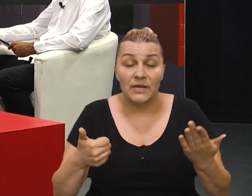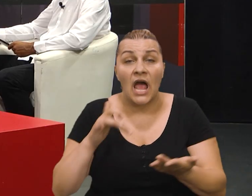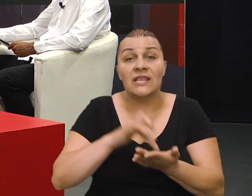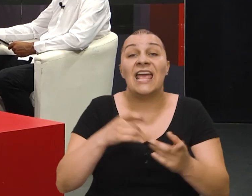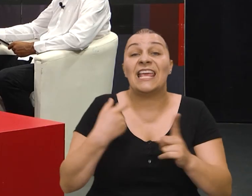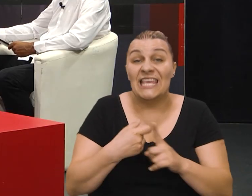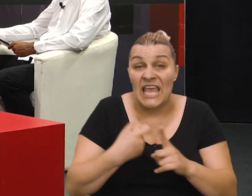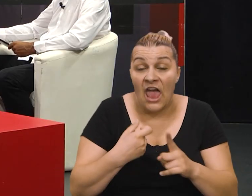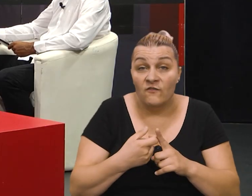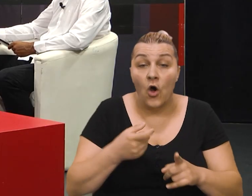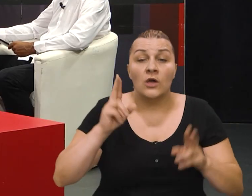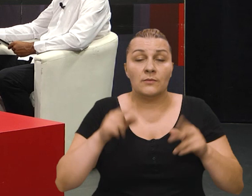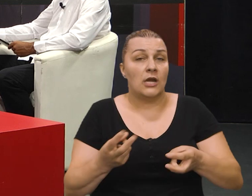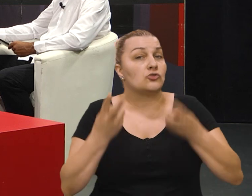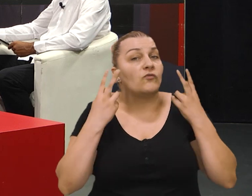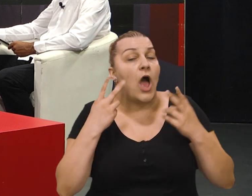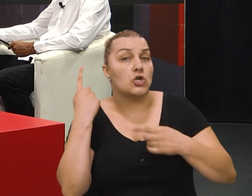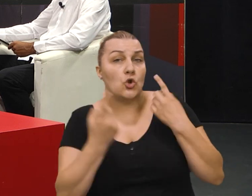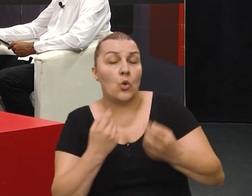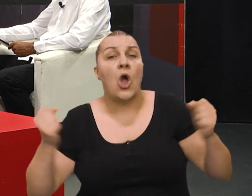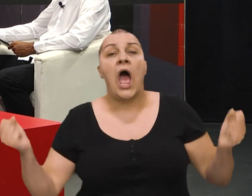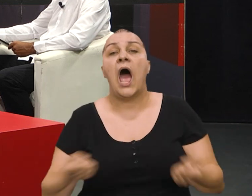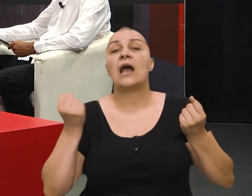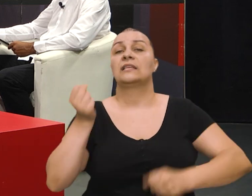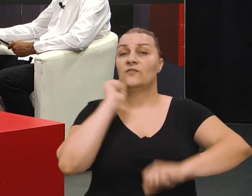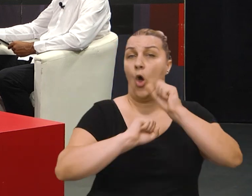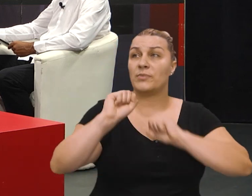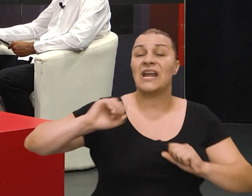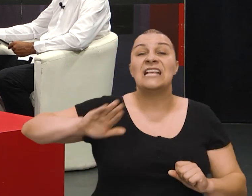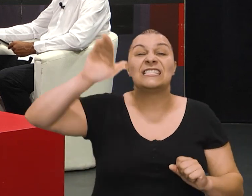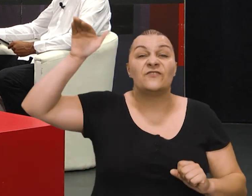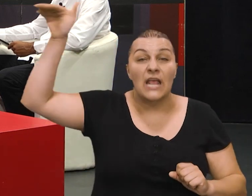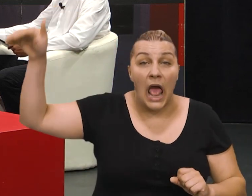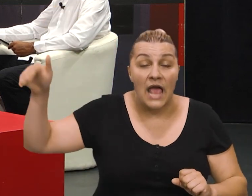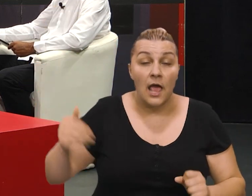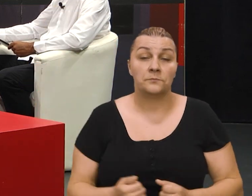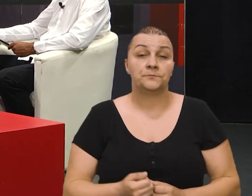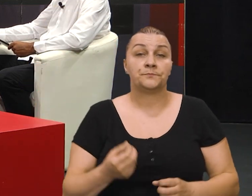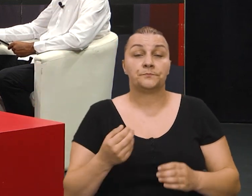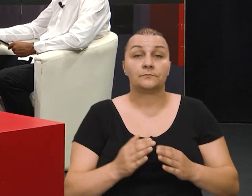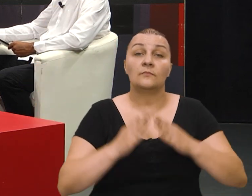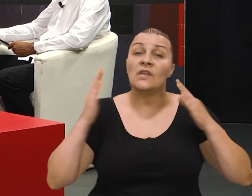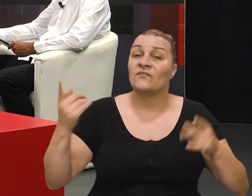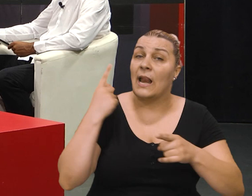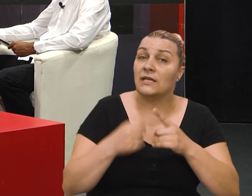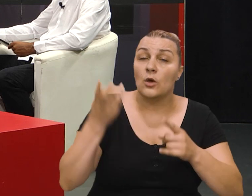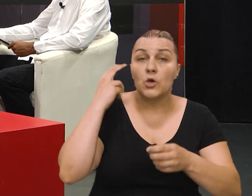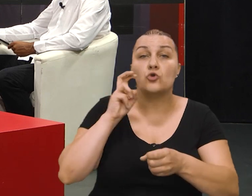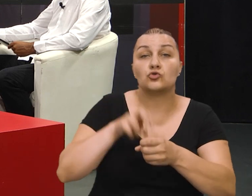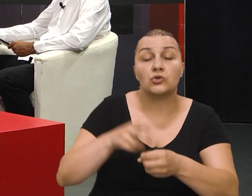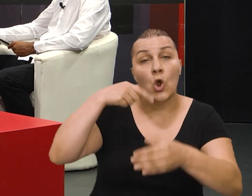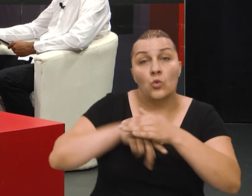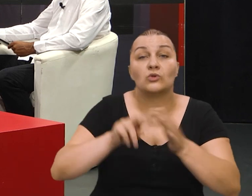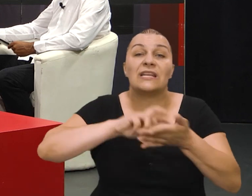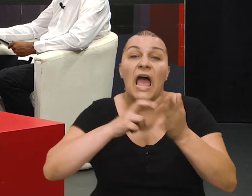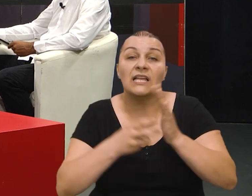brigade iz područja Kijeva, imali su značajnu ulogu u aktivnoj obrani, znači stvila i snijske bojišnice, isto tako velik dio je, bio je